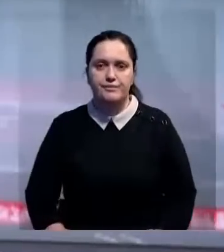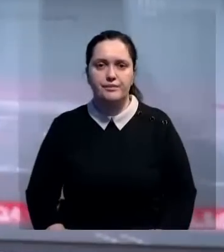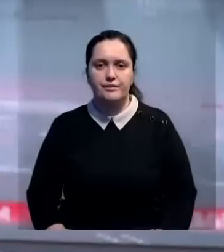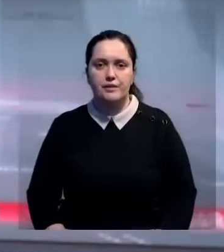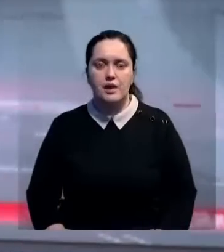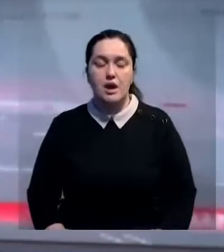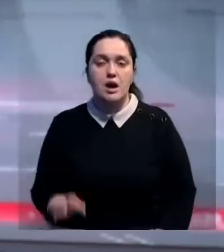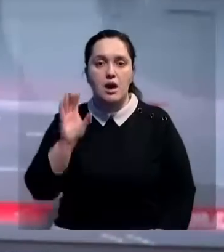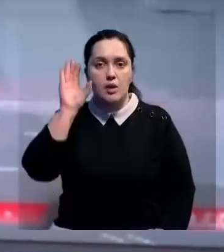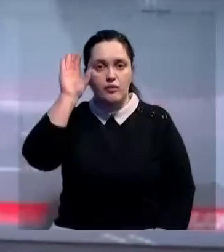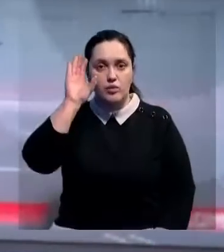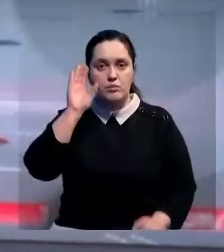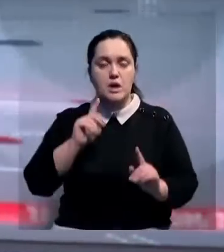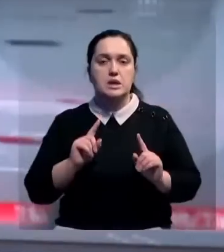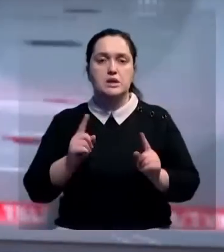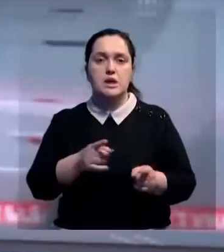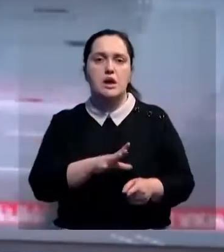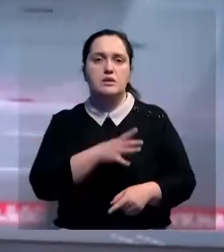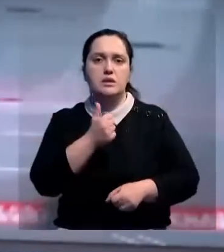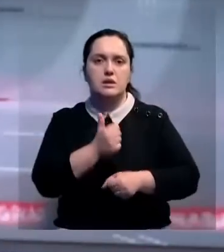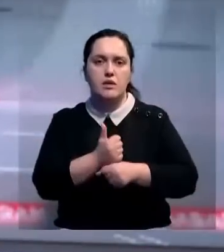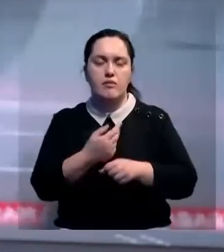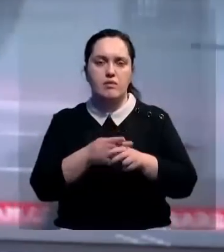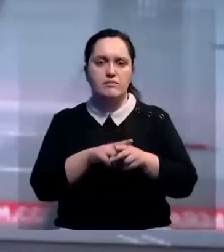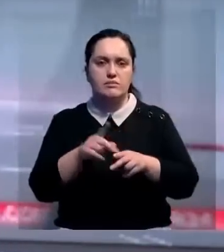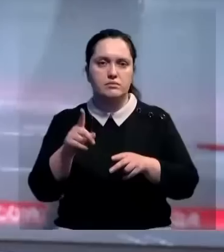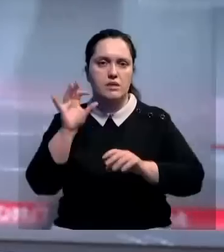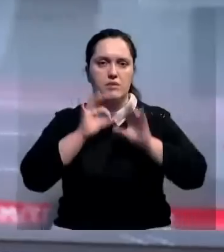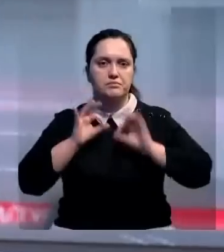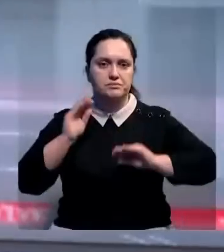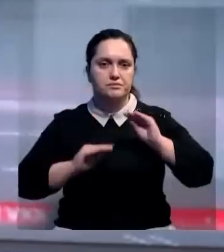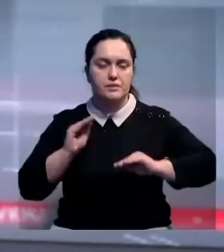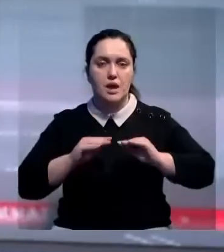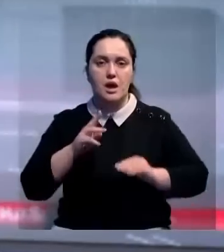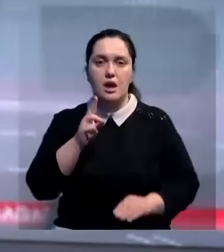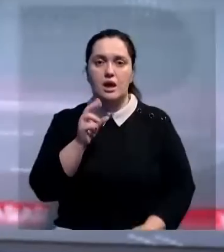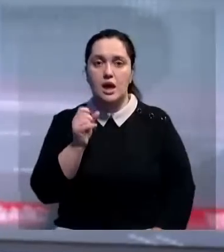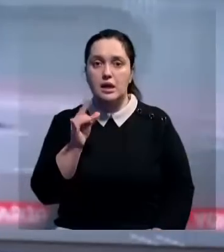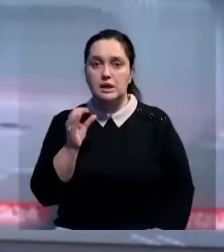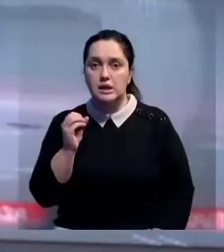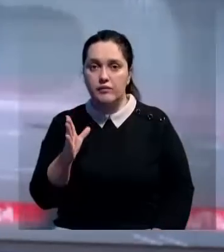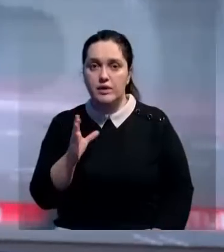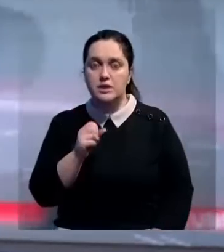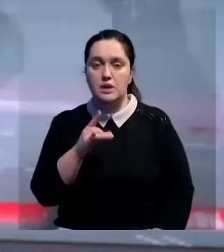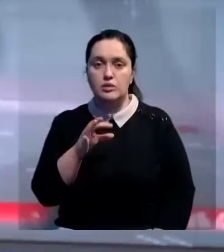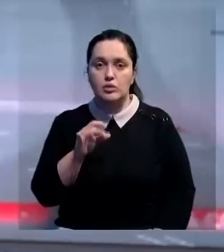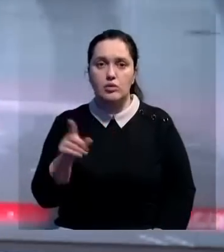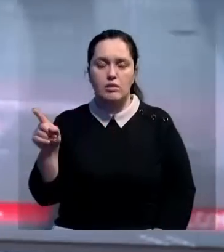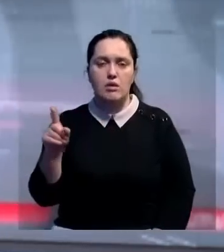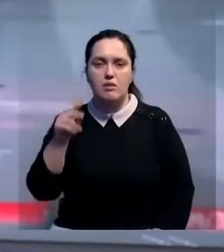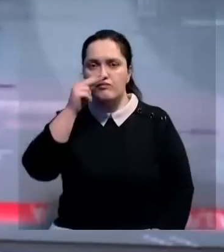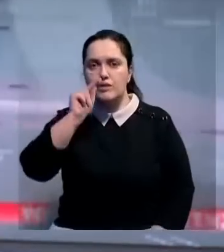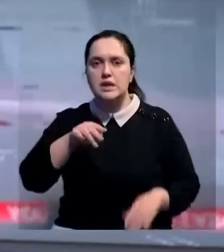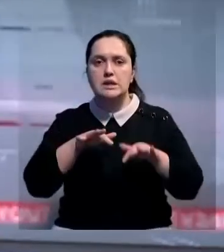В Узбекистане задержали экс-главу агентства фармацевтики. Сардора Кореева взяли под стражу по делу о смерти детей,